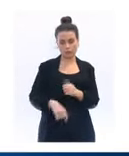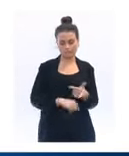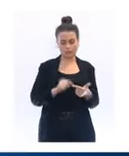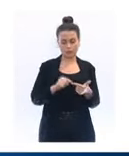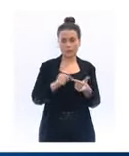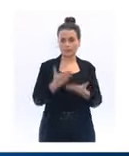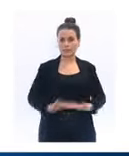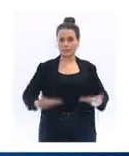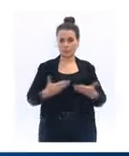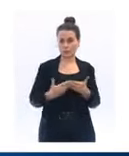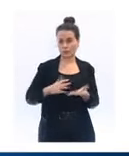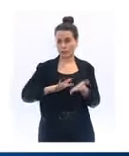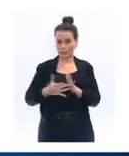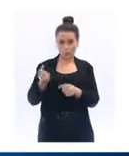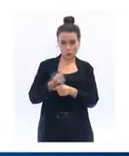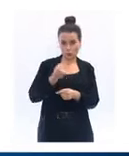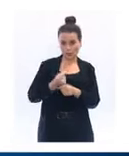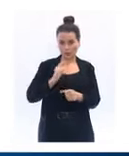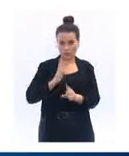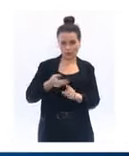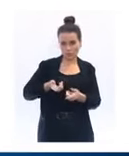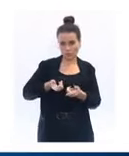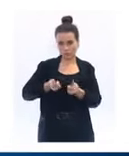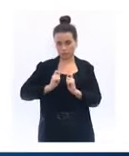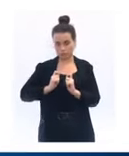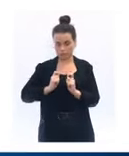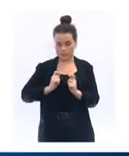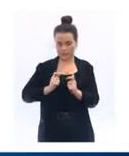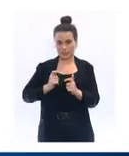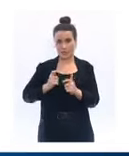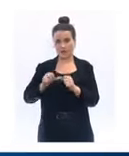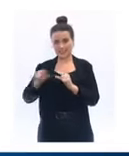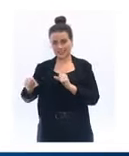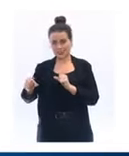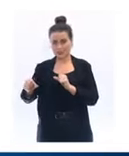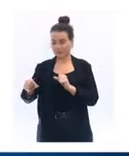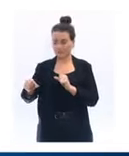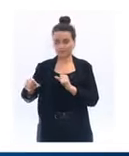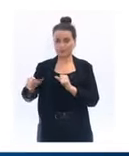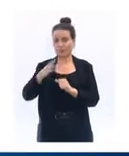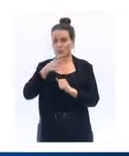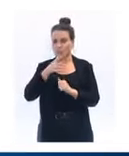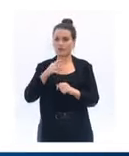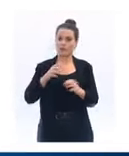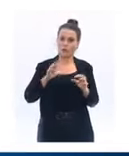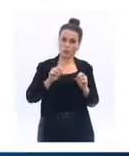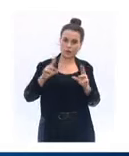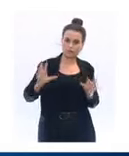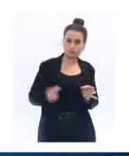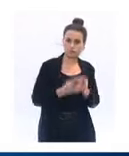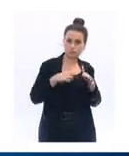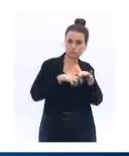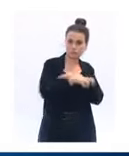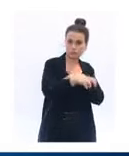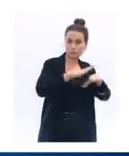ne peuvent pas effectuer toutes leurs tâches à distance peuvent se rendre une partie de leur temps sur le lieu de travail. C'est le cas, par